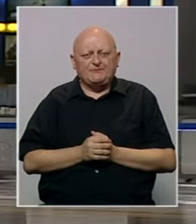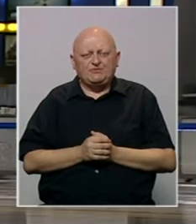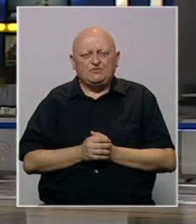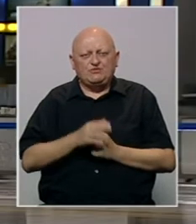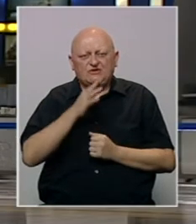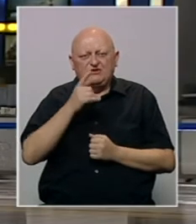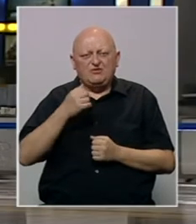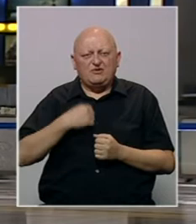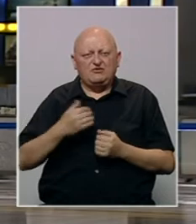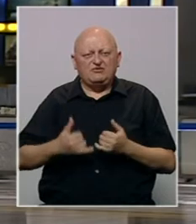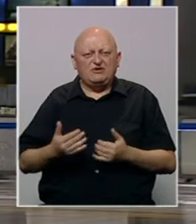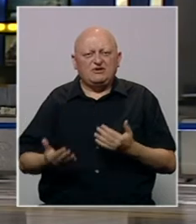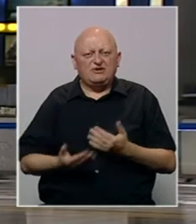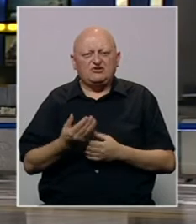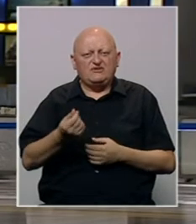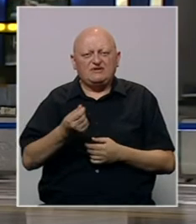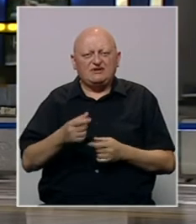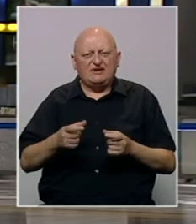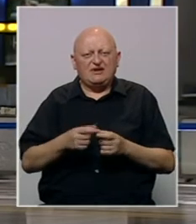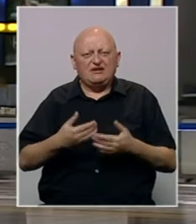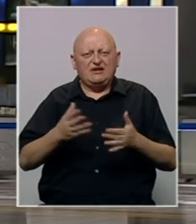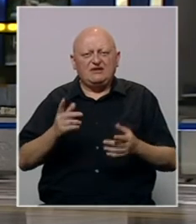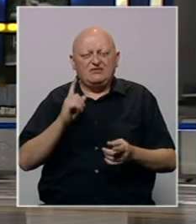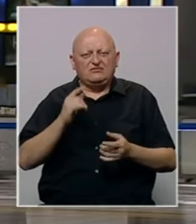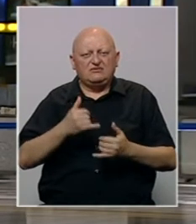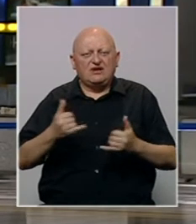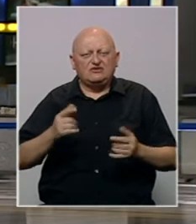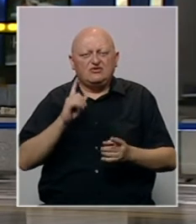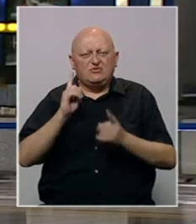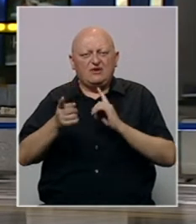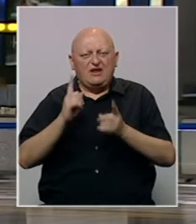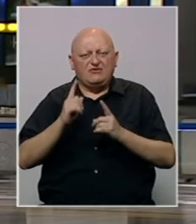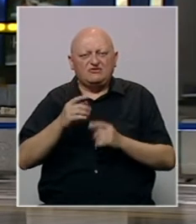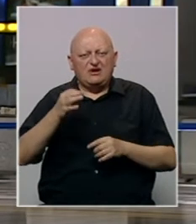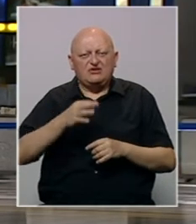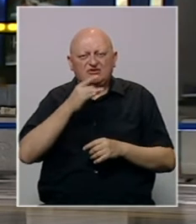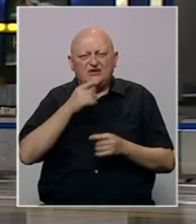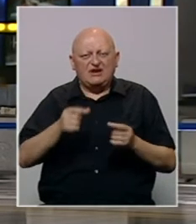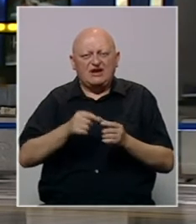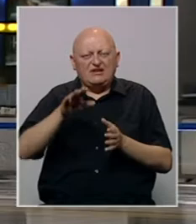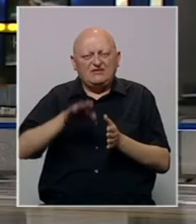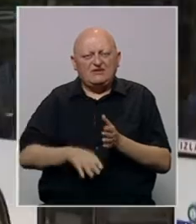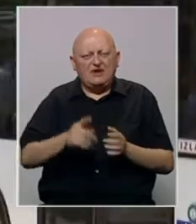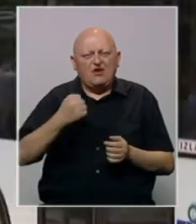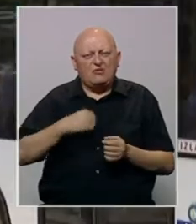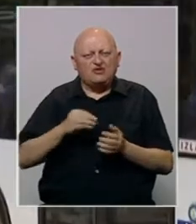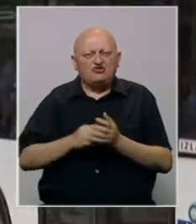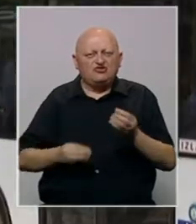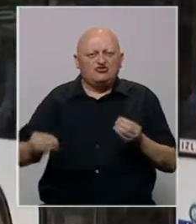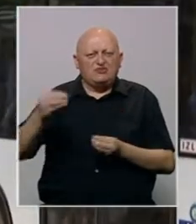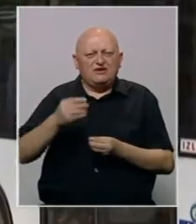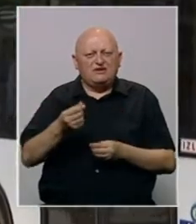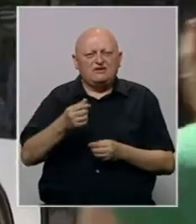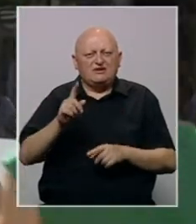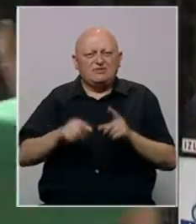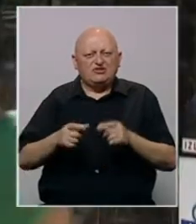U Sarajevu i Banja Luci od danas nove cijene karata javnogradskog prevoza. U kantonu Sarajevo karta je jeftinija, a u Banja Luci još